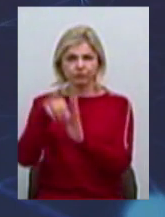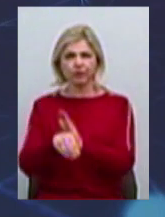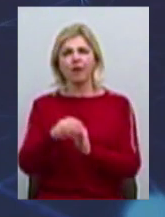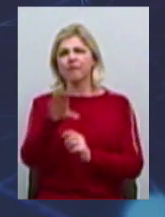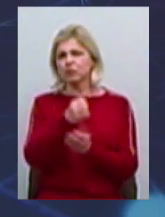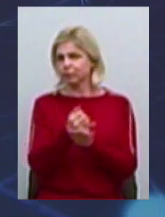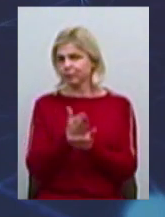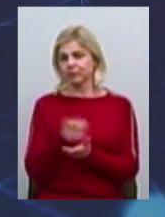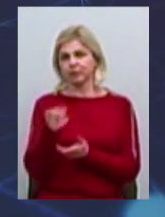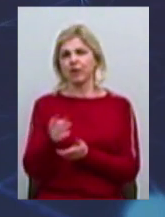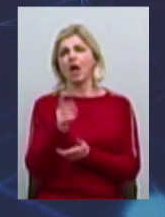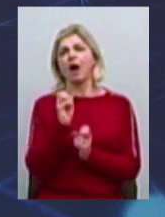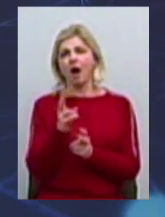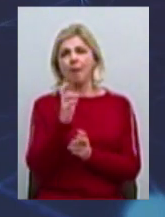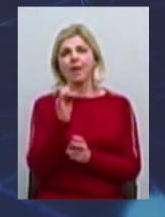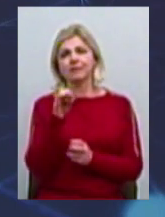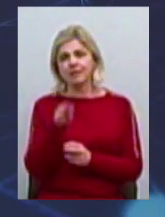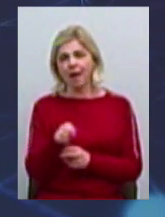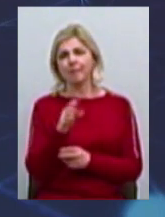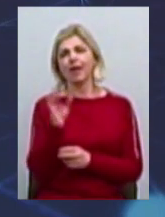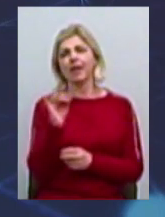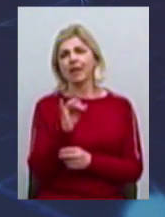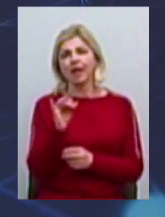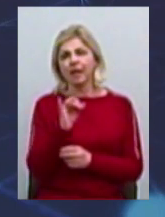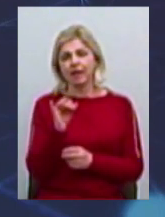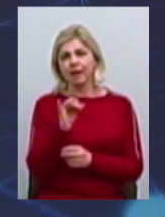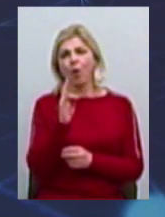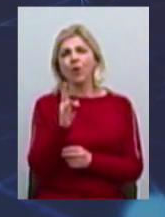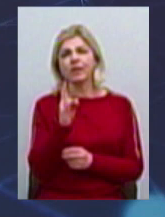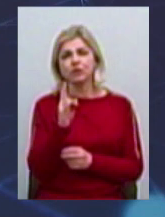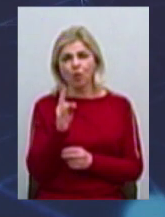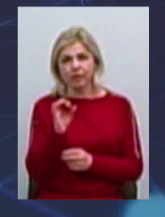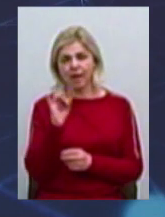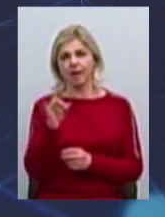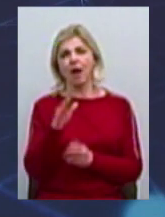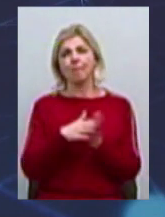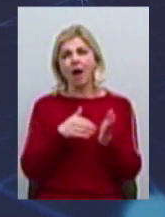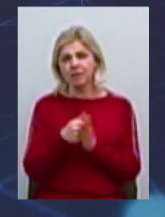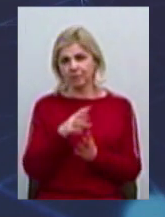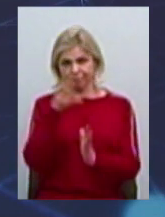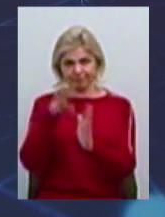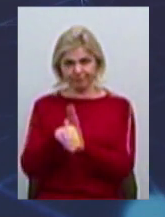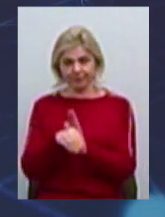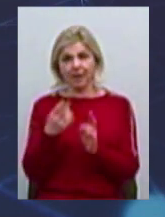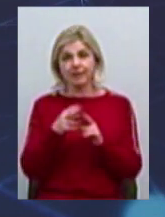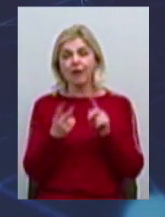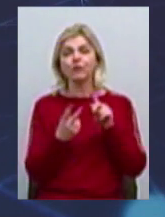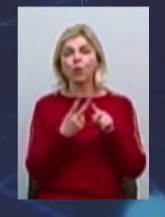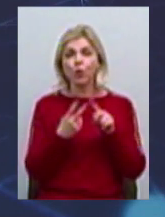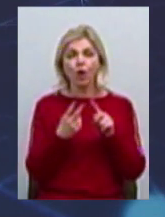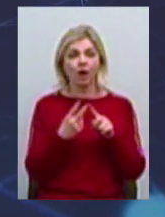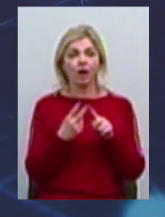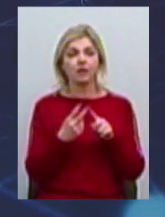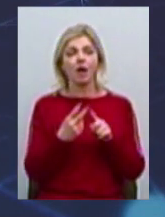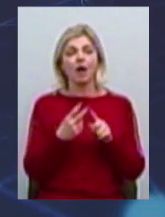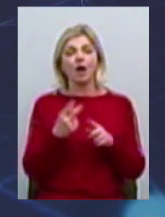'ять продуктів. Тому перша особливість інновації – це підвищення конкурентоспроможності. Друга особливість інновації – це